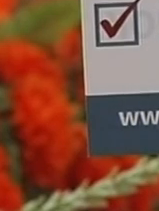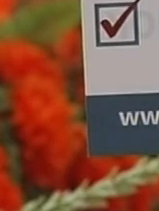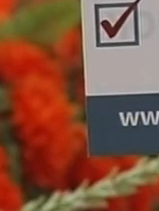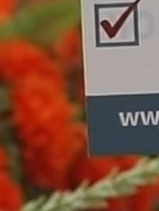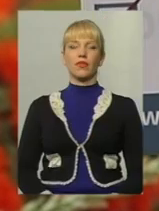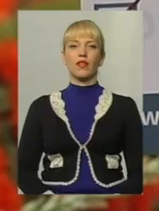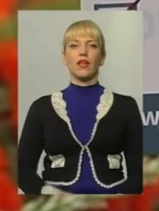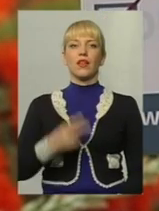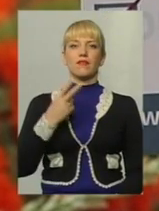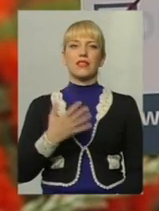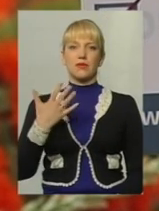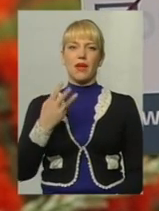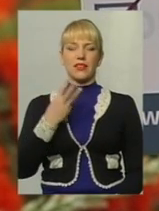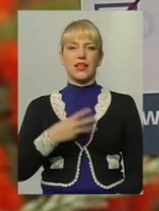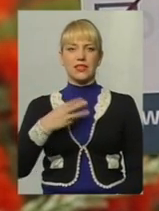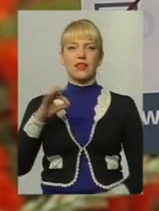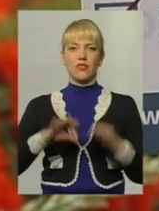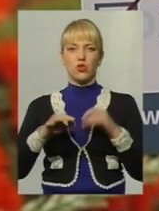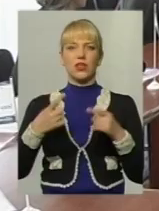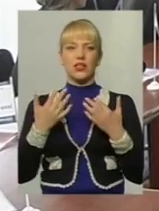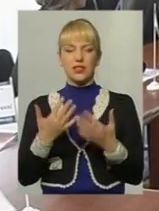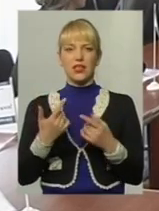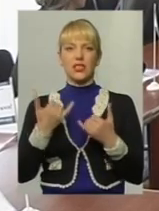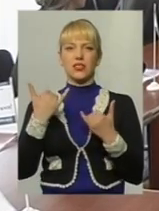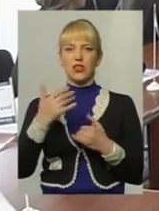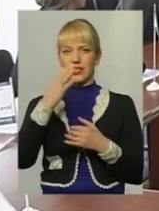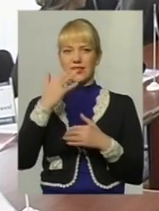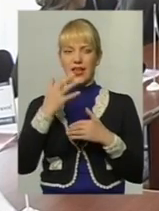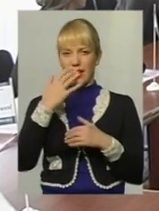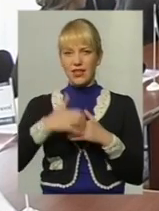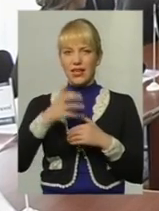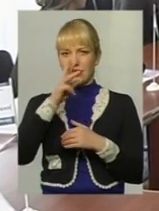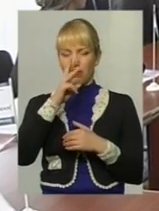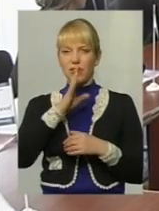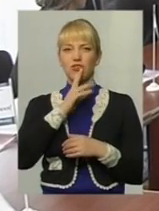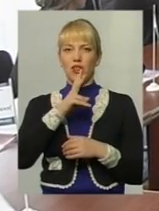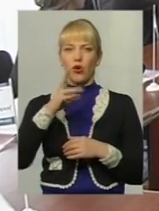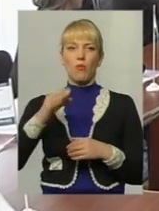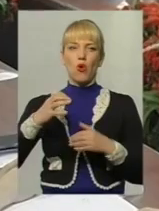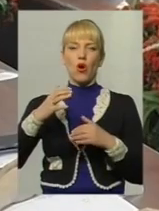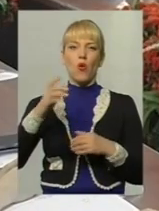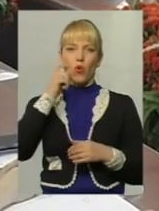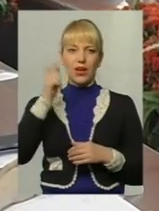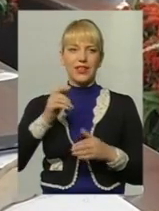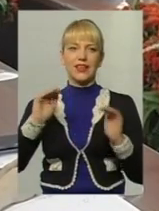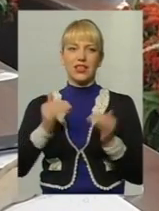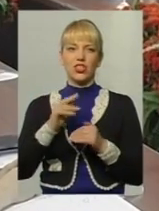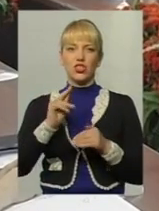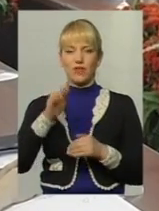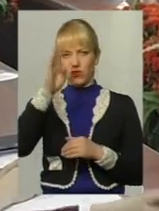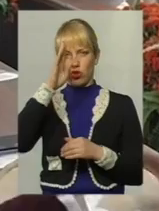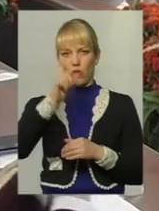25-30 відсотків. Саме настільки середня зарплатня жінок по всій Україні нижча, аніж у чоловіків.